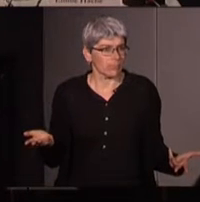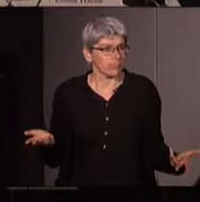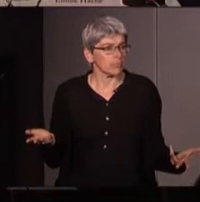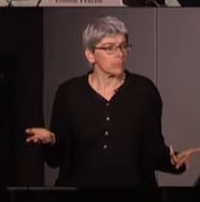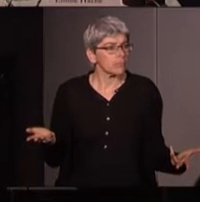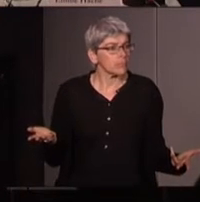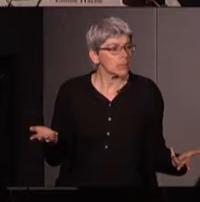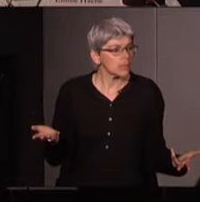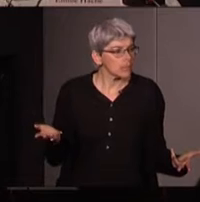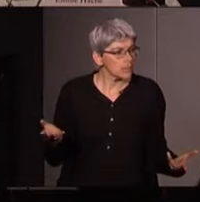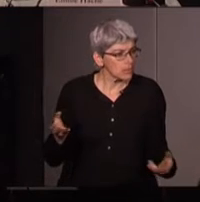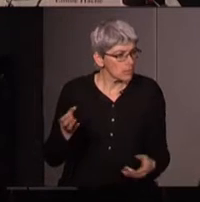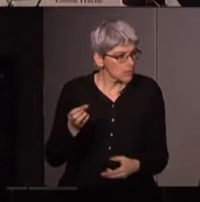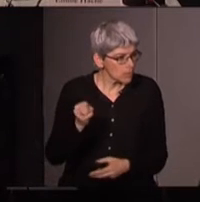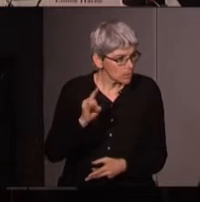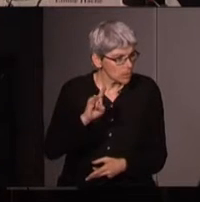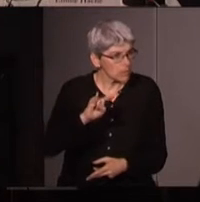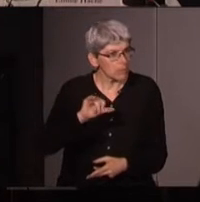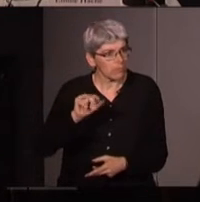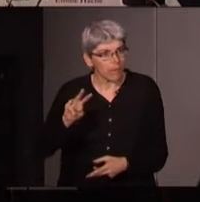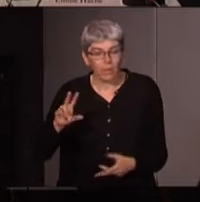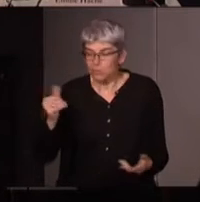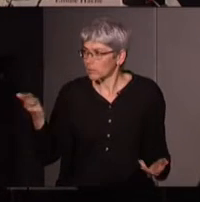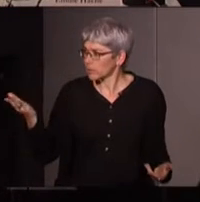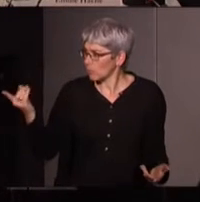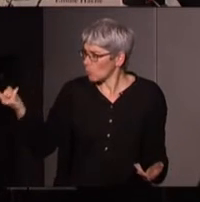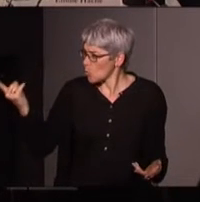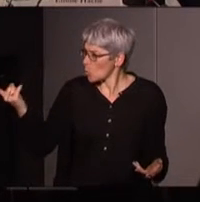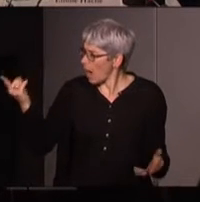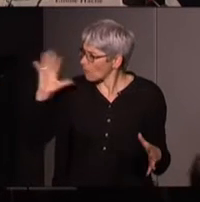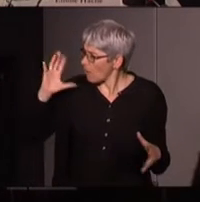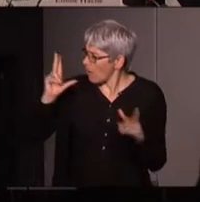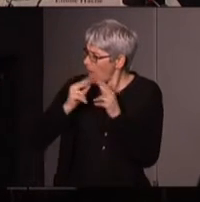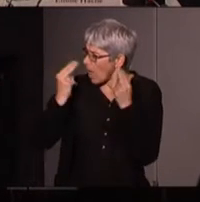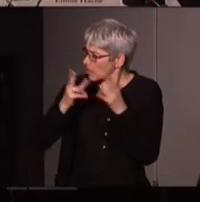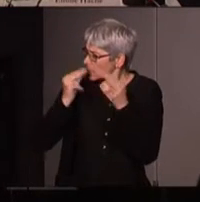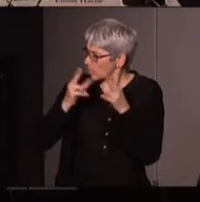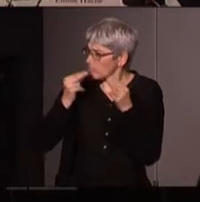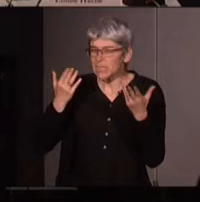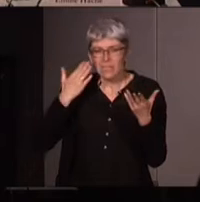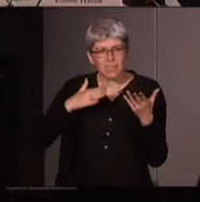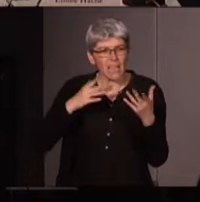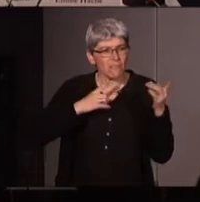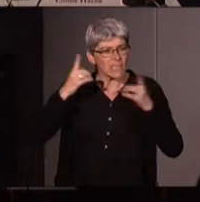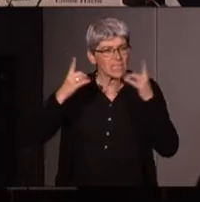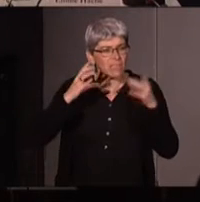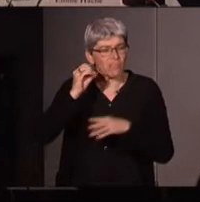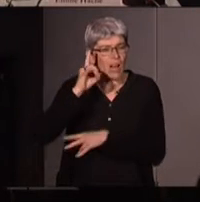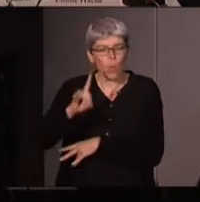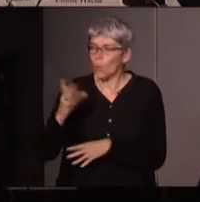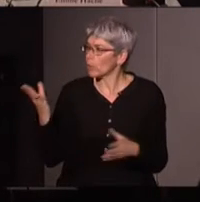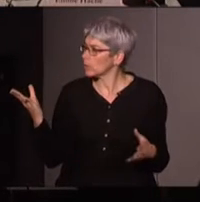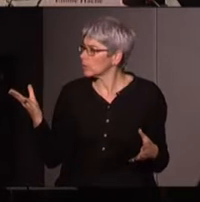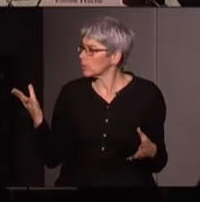Shiva on est une belle figure je crois que c'est vous Emilia qui nous en aviez parlé il a quelques années au Festival de l'eau mais